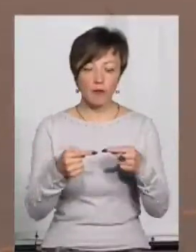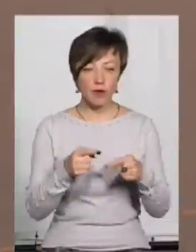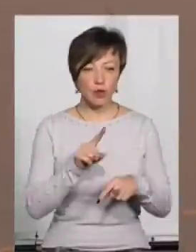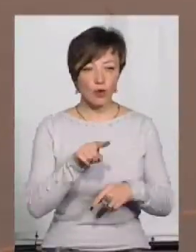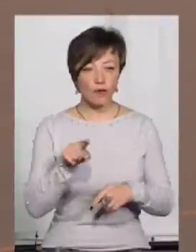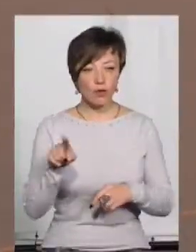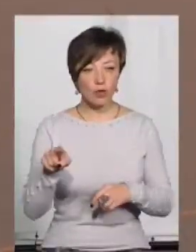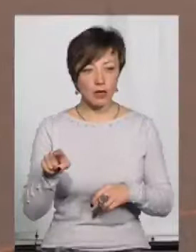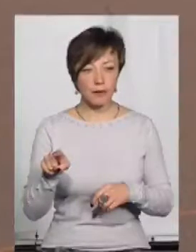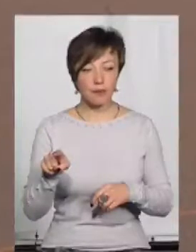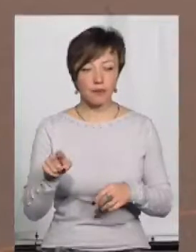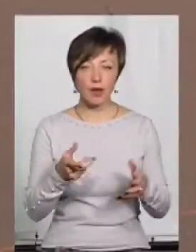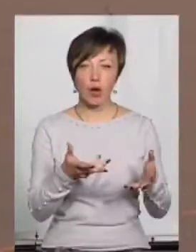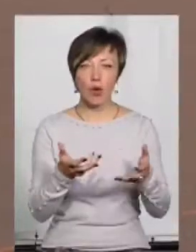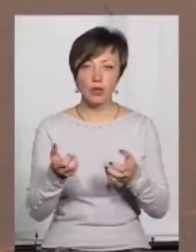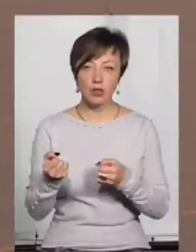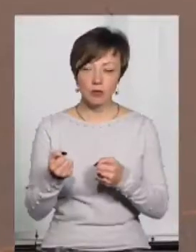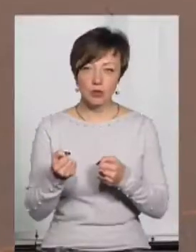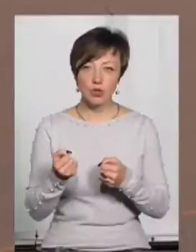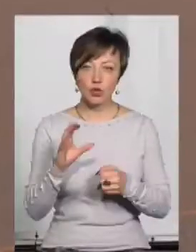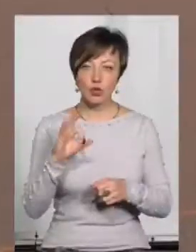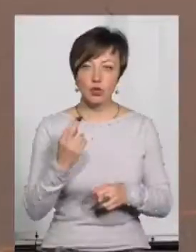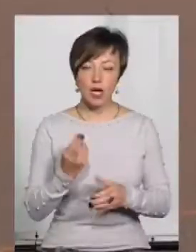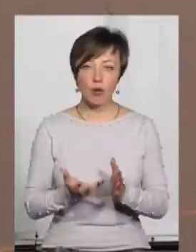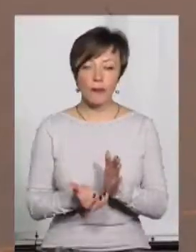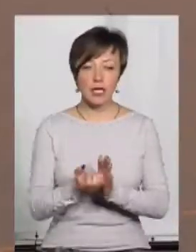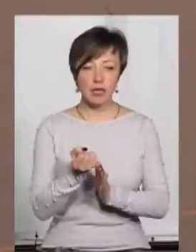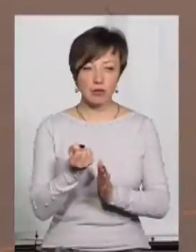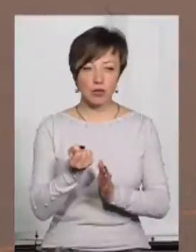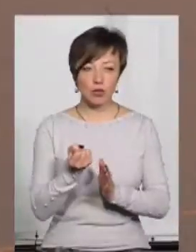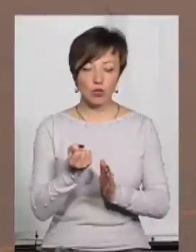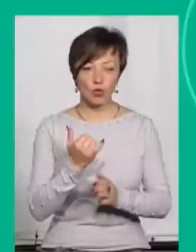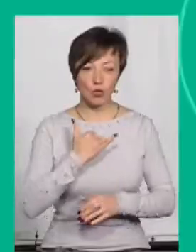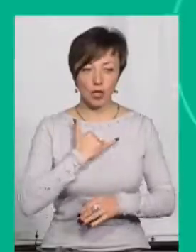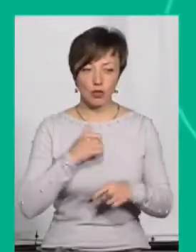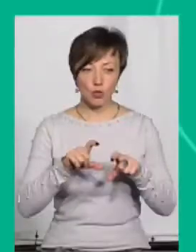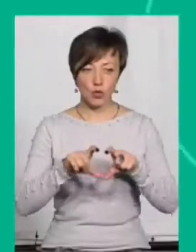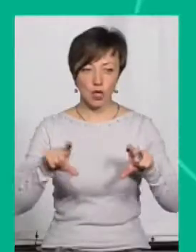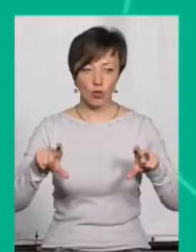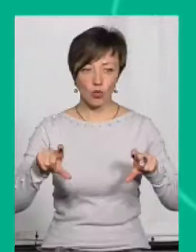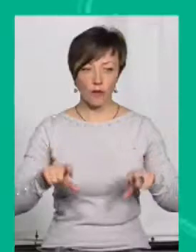отримують соціальну підтримку у нашій установі.